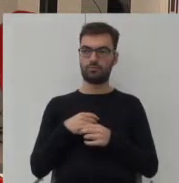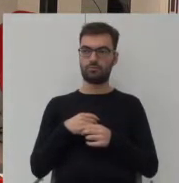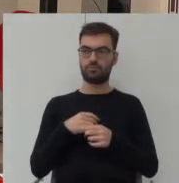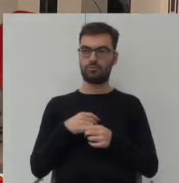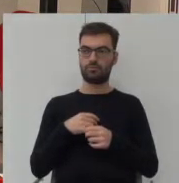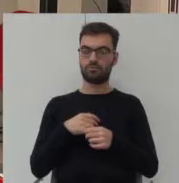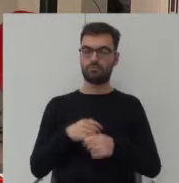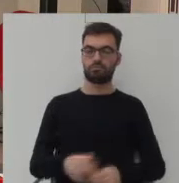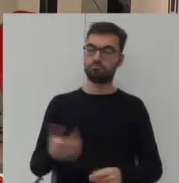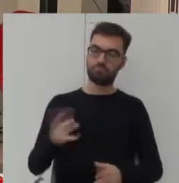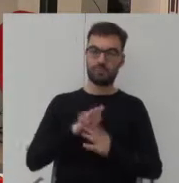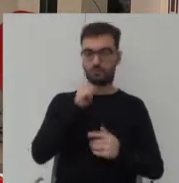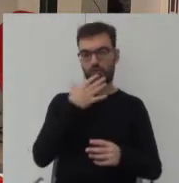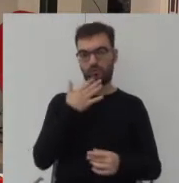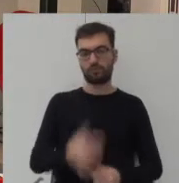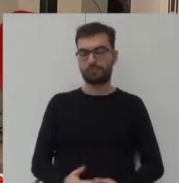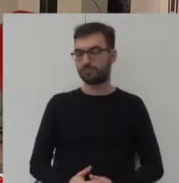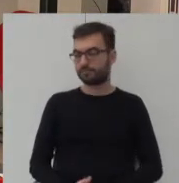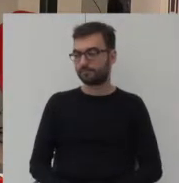prowadzi właśnie do powiększania